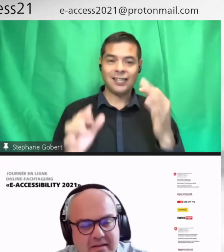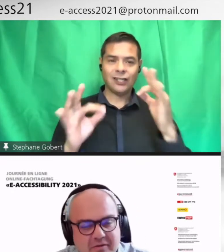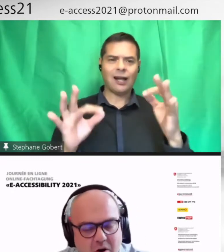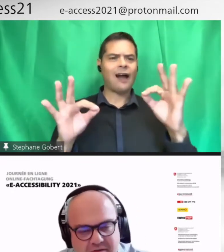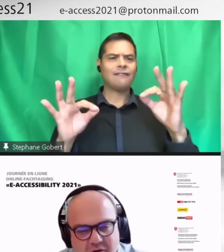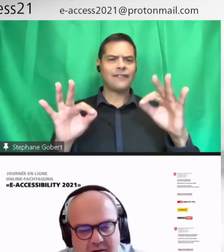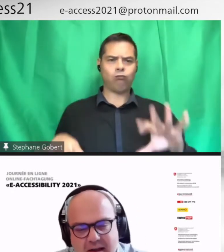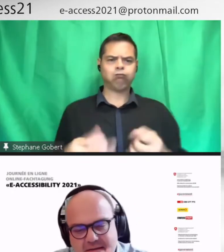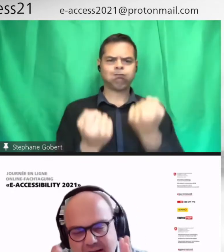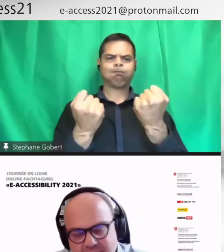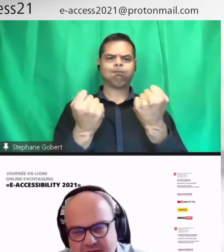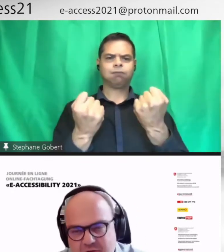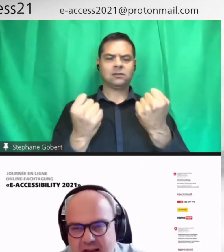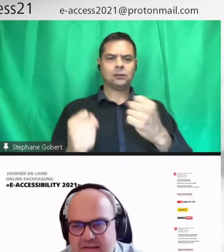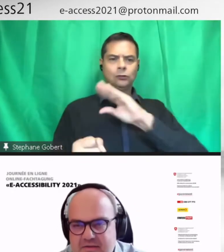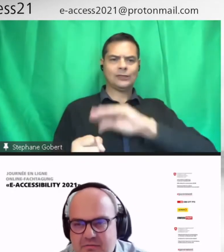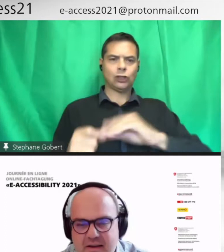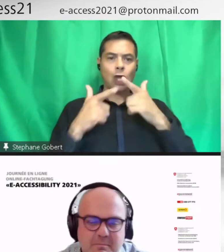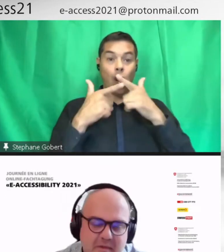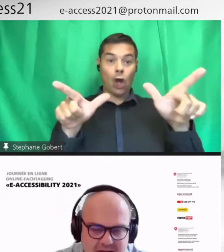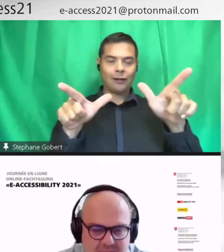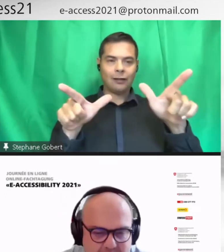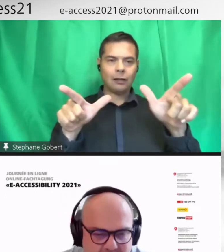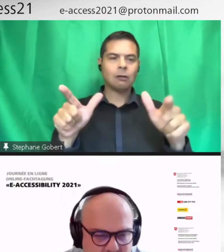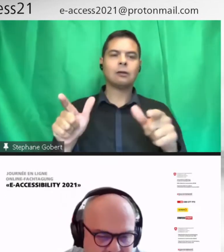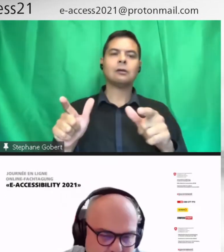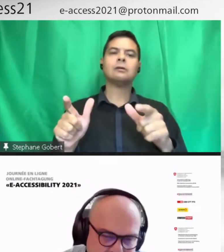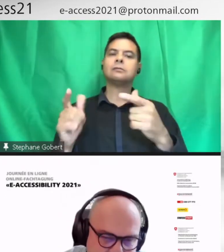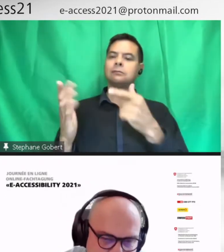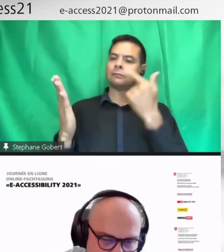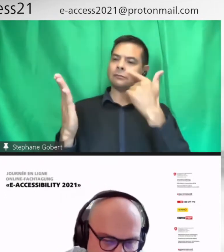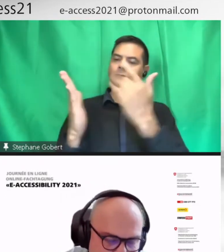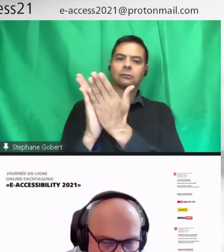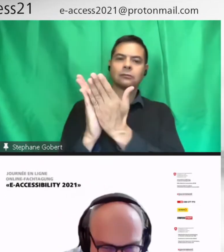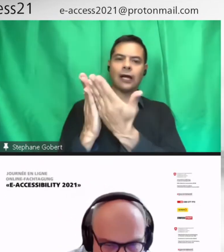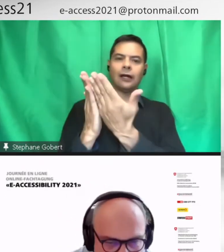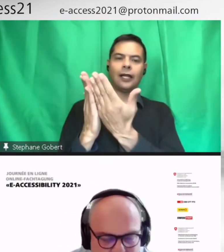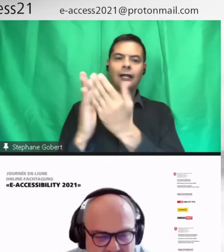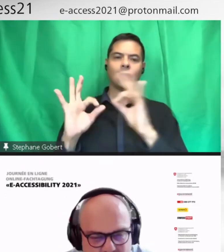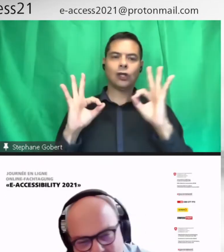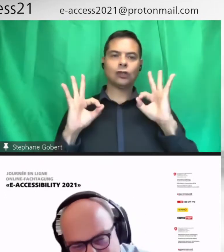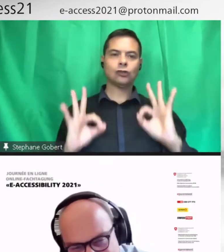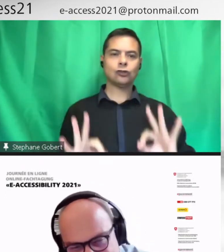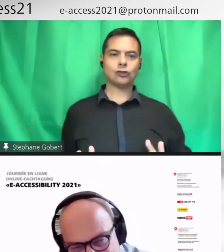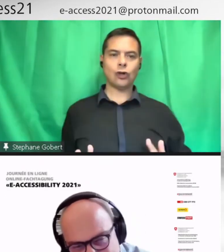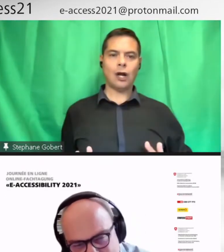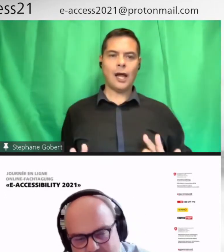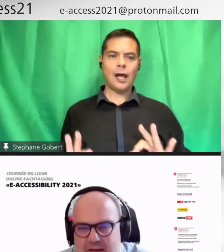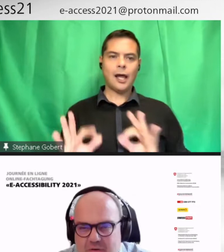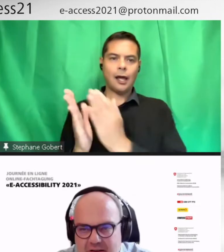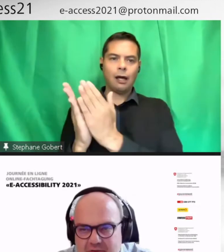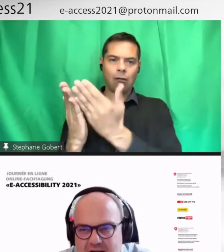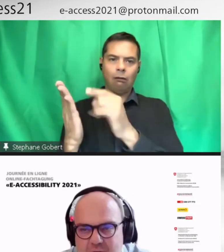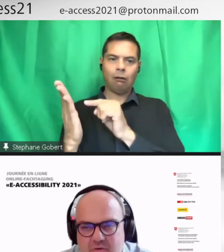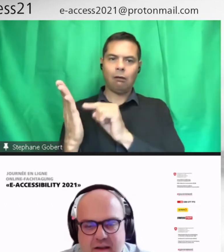Effectivement, si on regarde les livres scolaires qui sont faits, je n pas maintenant pris la maîtrise de la langue, mais plutôt orienté au quotient intellectuel. Donc, les